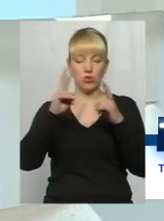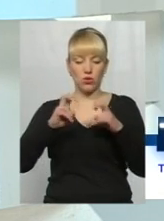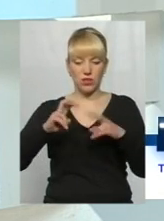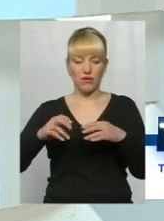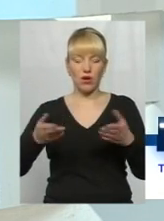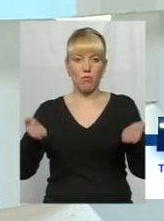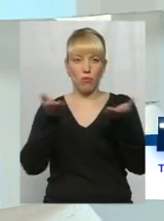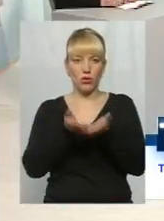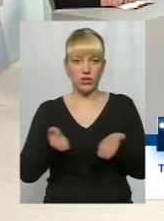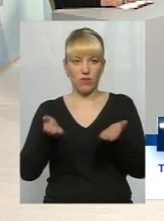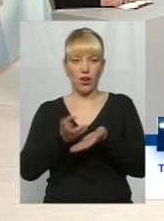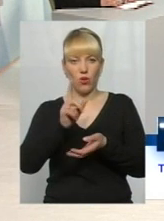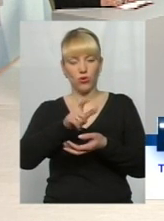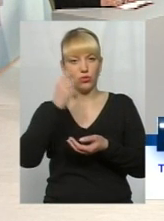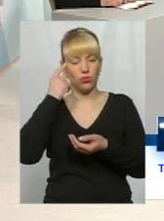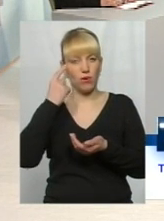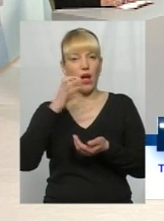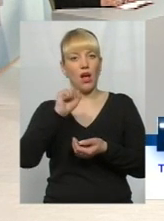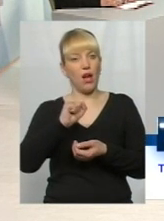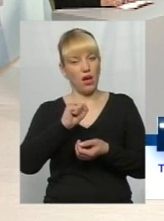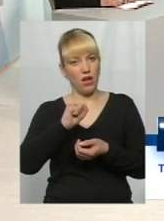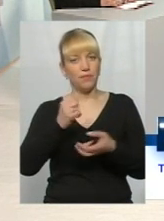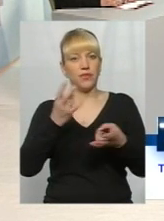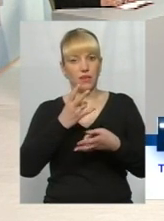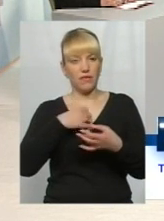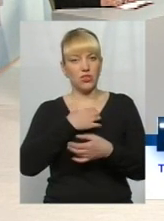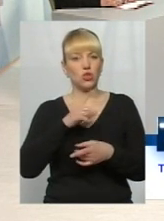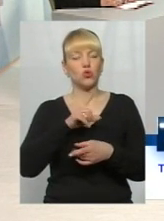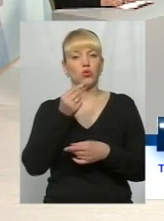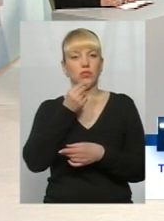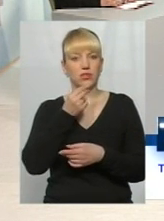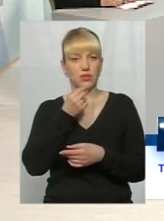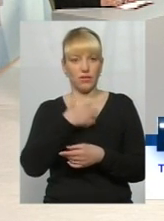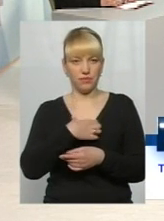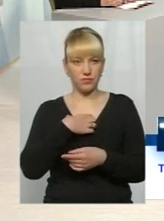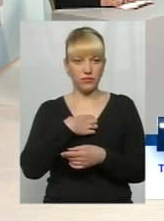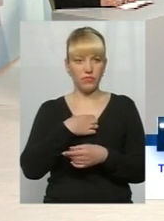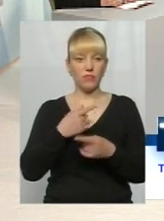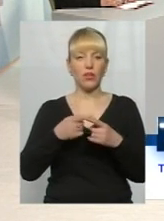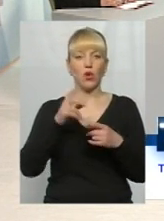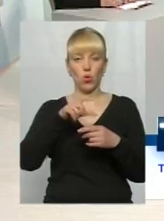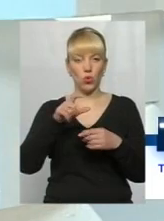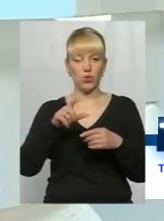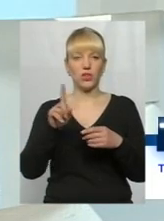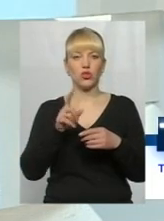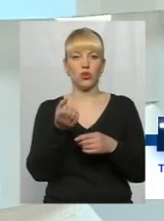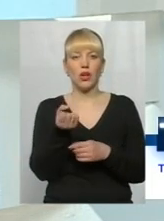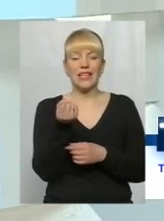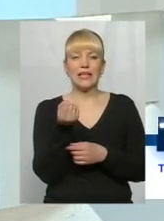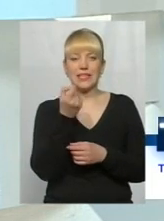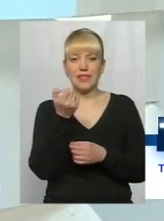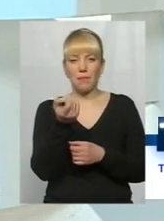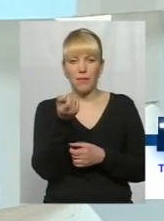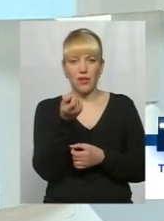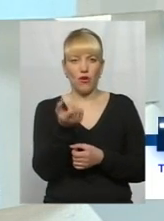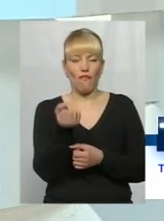то людина дійсно починає думати, ага, важливіше все-таки мати що їсти. Тобто завжди важливіше для них синиця в руках, аніж журавель в небі.